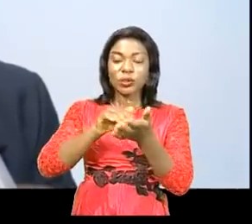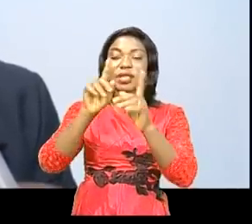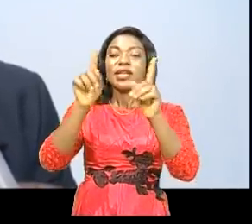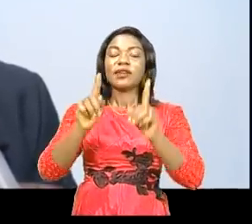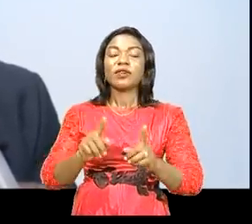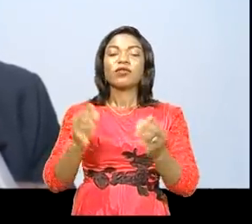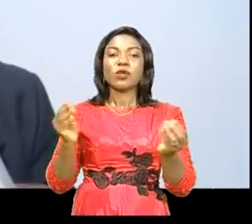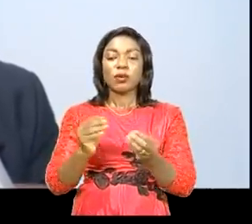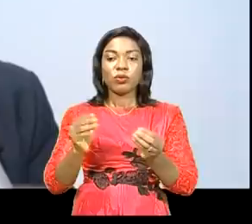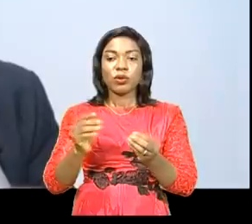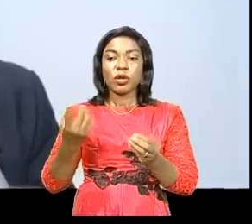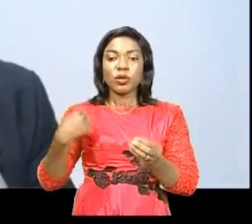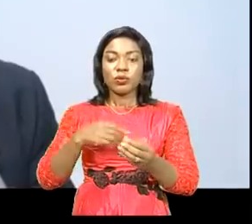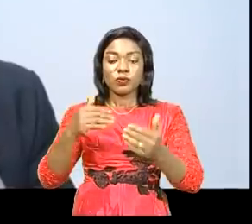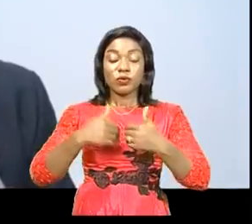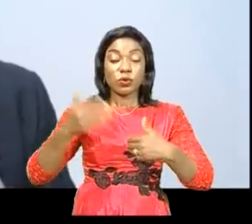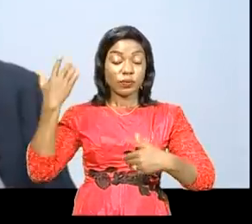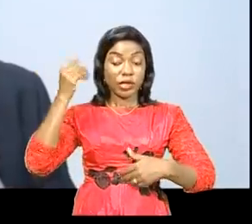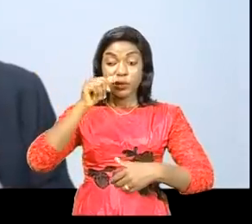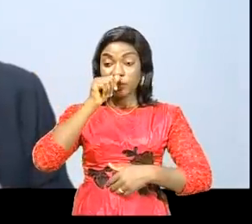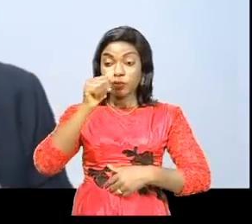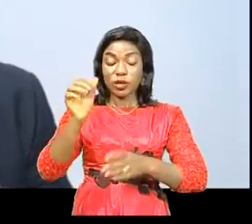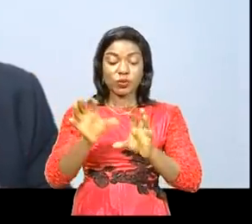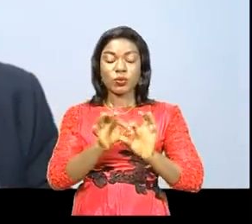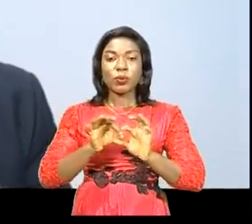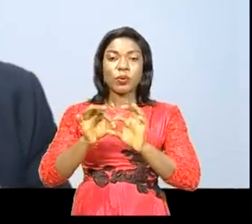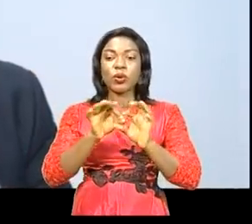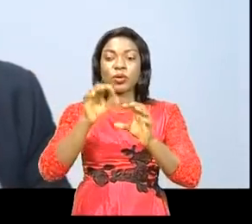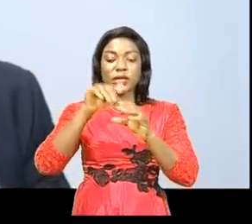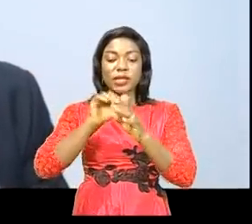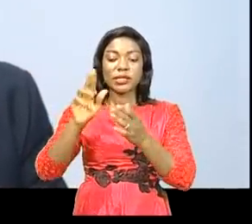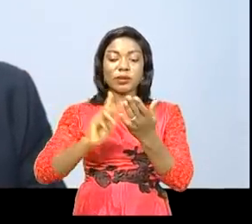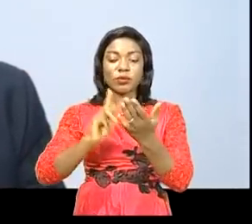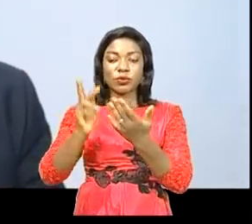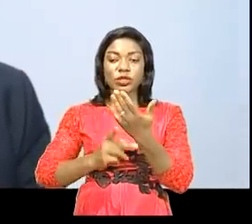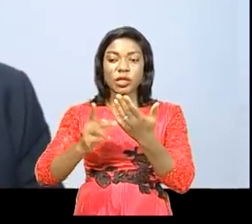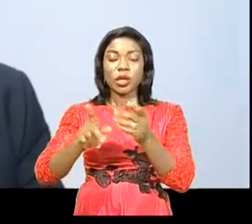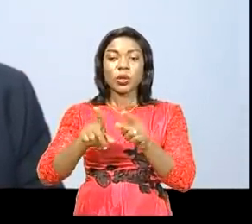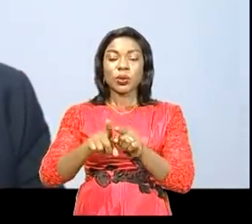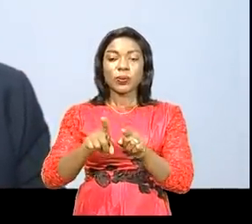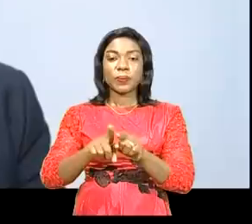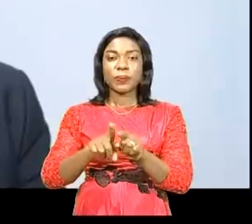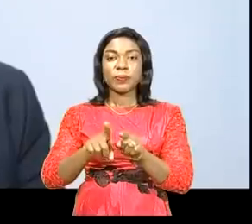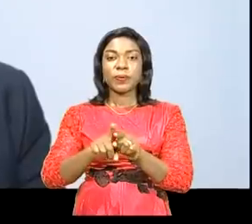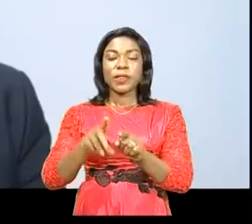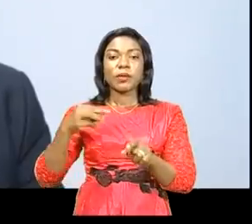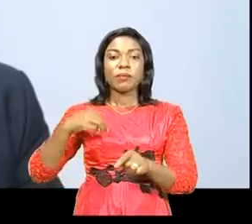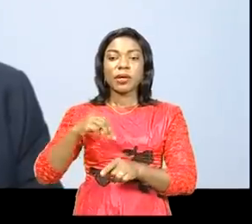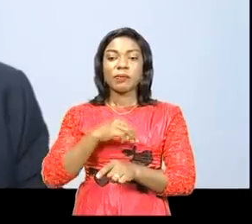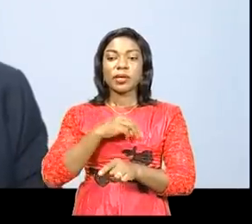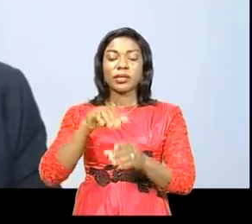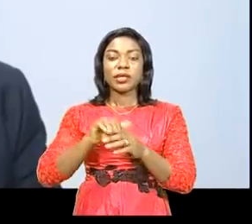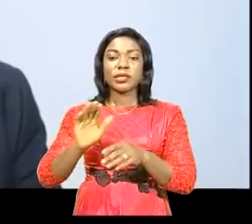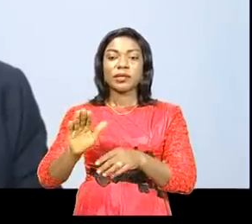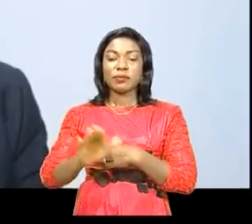collaborons à ce projet en tant que membres de ce pays